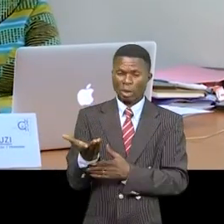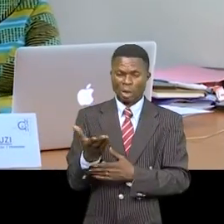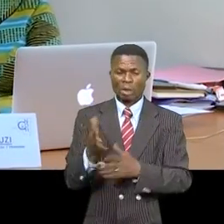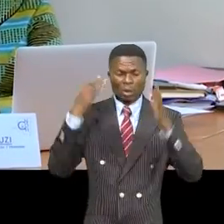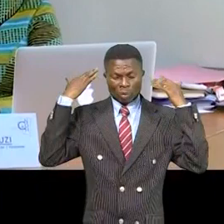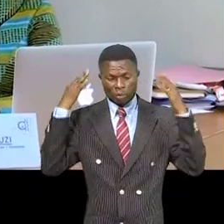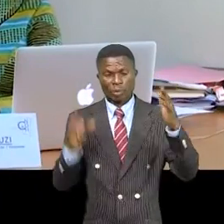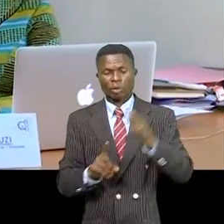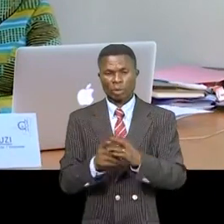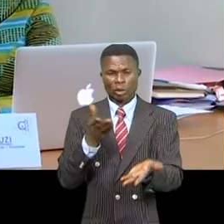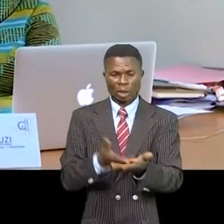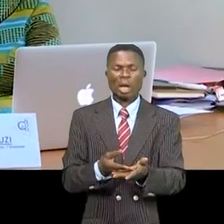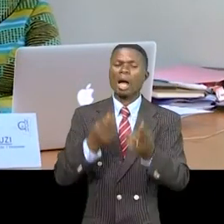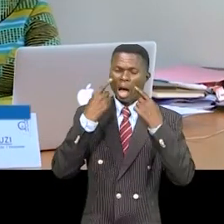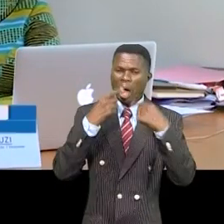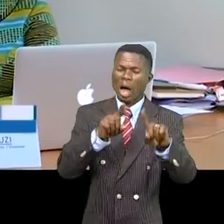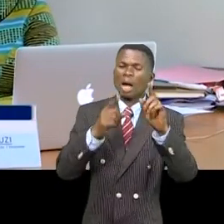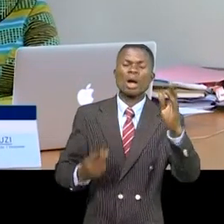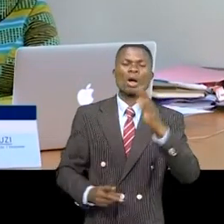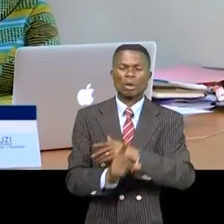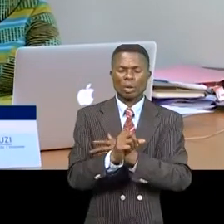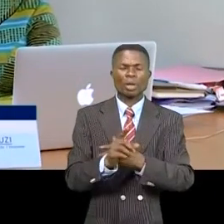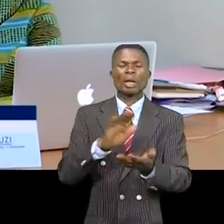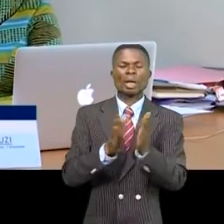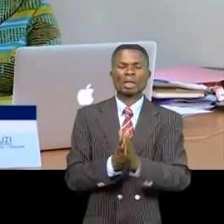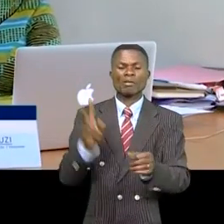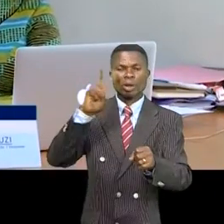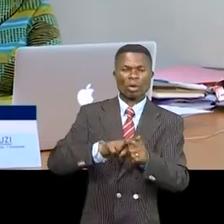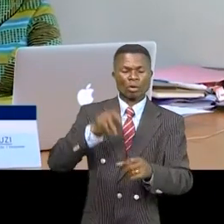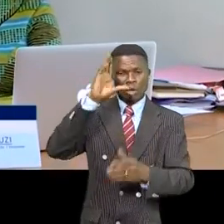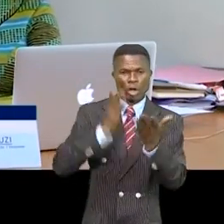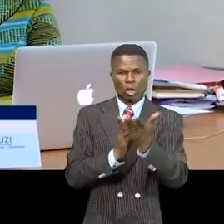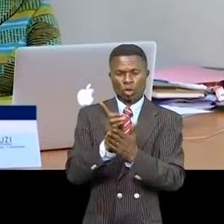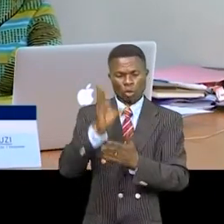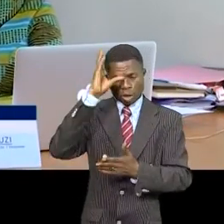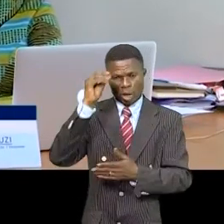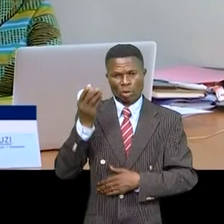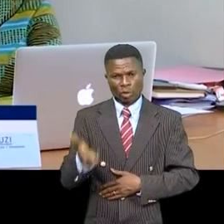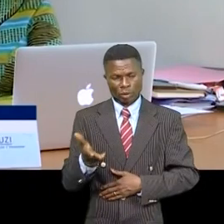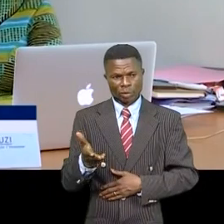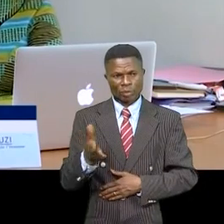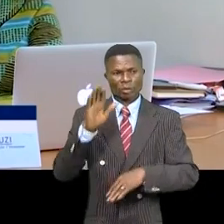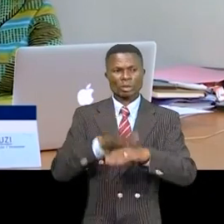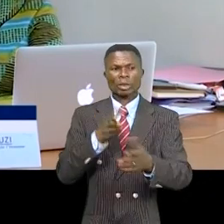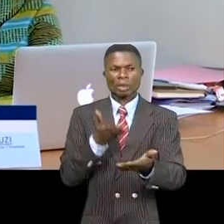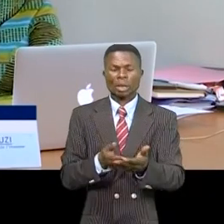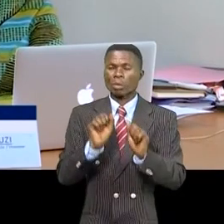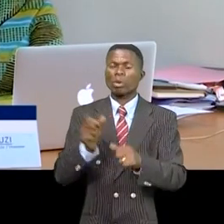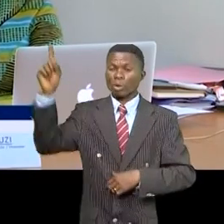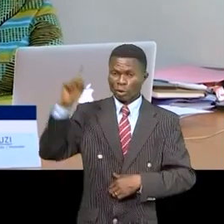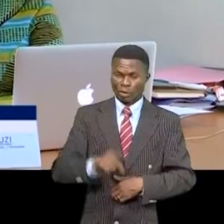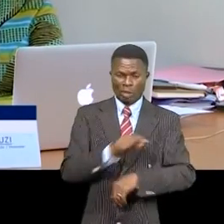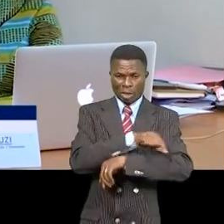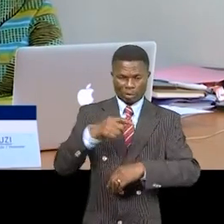civile, c'est ce que nous appelons les violations des droits de l'homme. Et toute personne qui est atteinte par cette violation peut venir